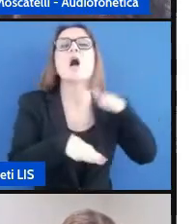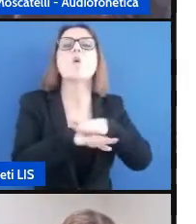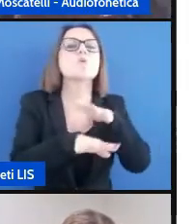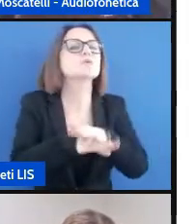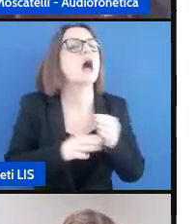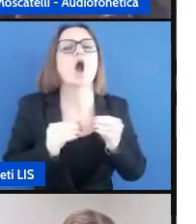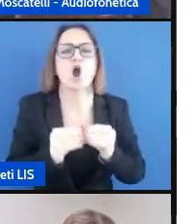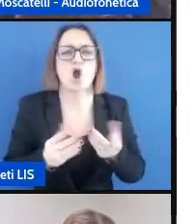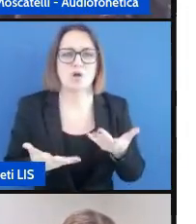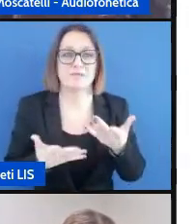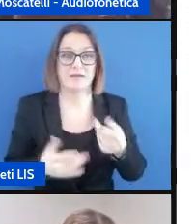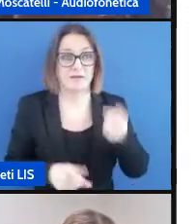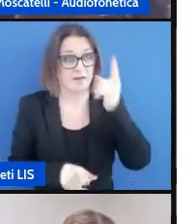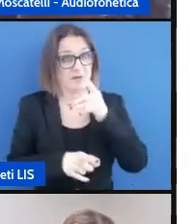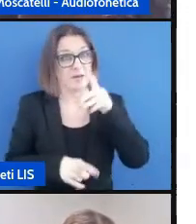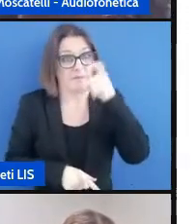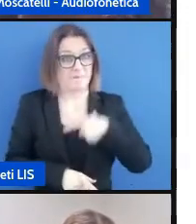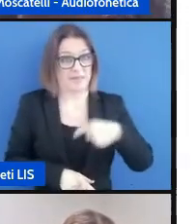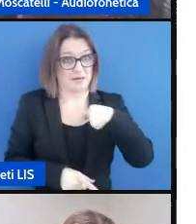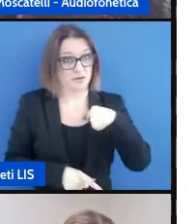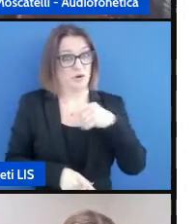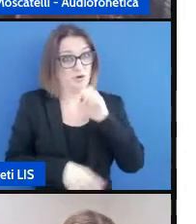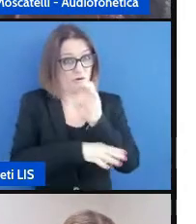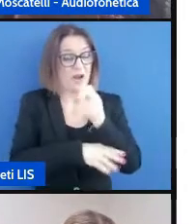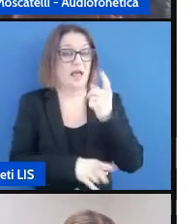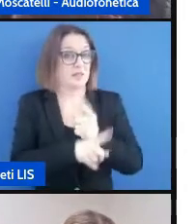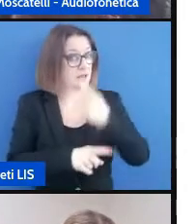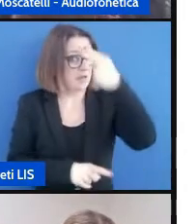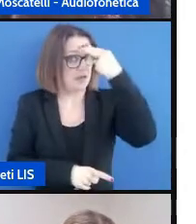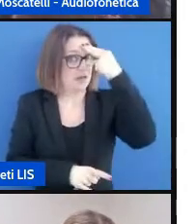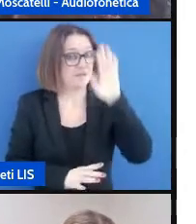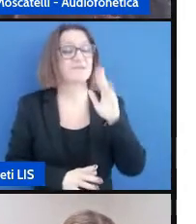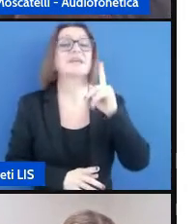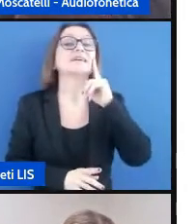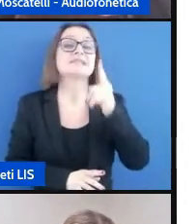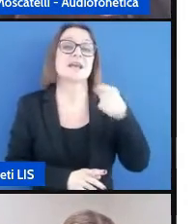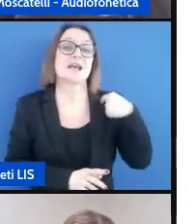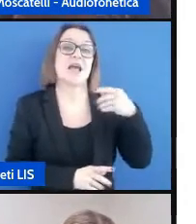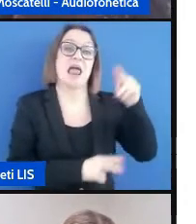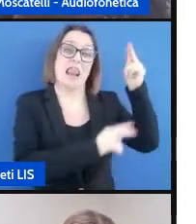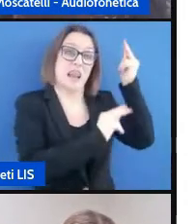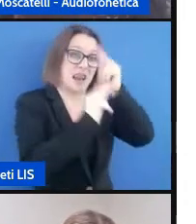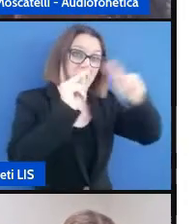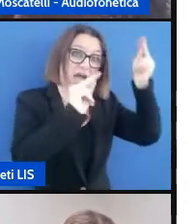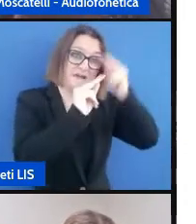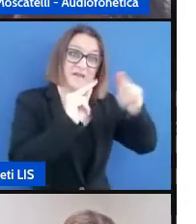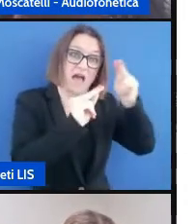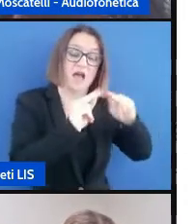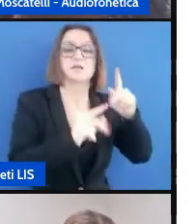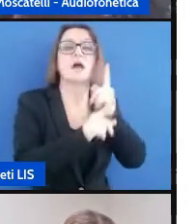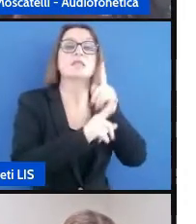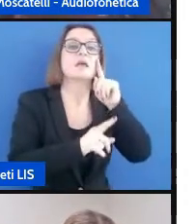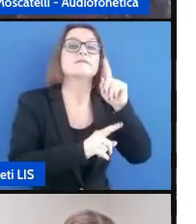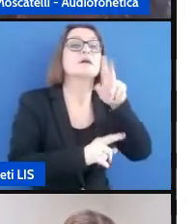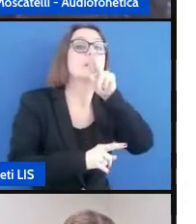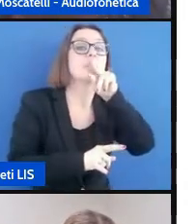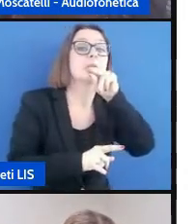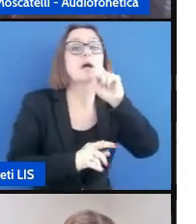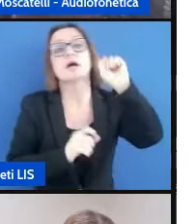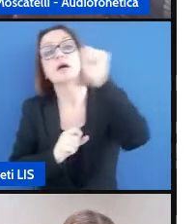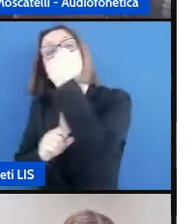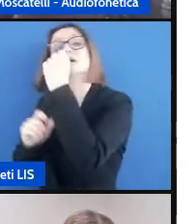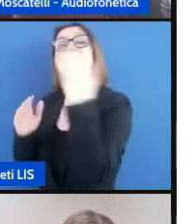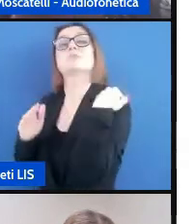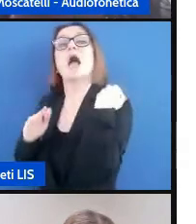'interlocutore deve ricordarsi il docente deve ricordarsi che quando scrive alla lavagna assolutamente non deve parlare dando le